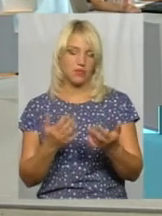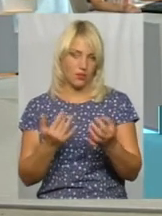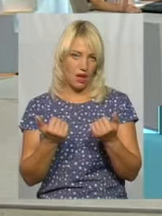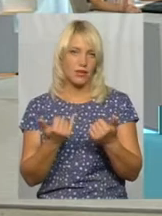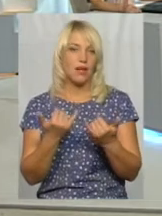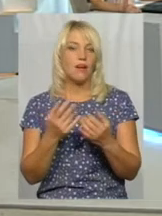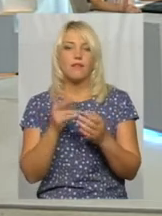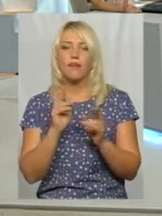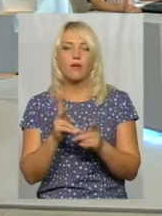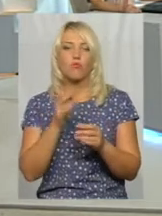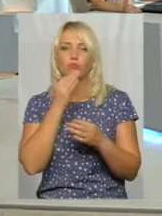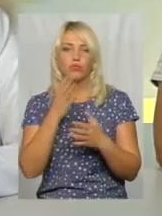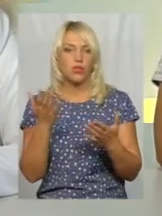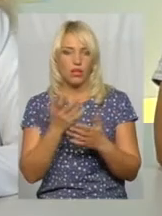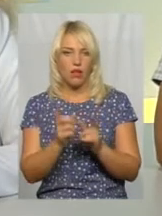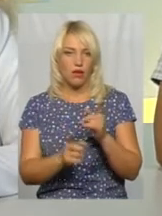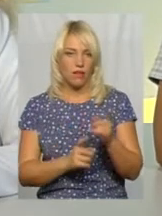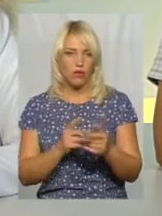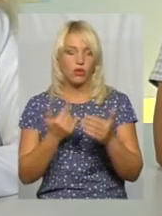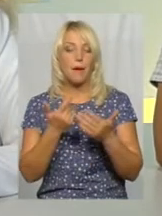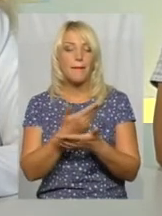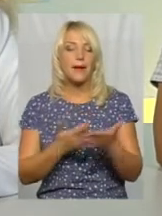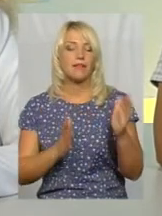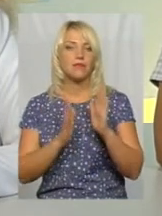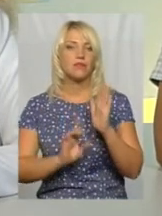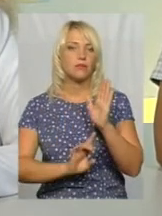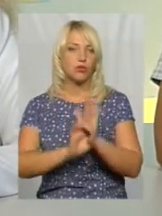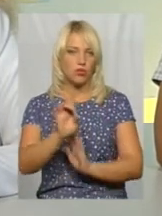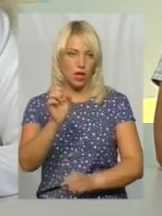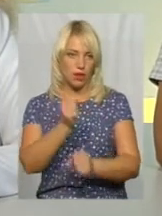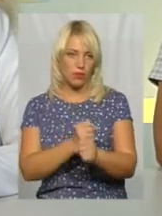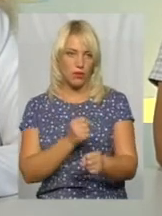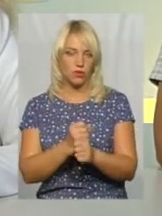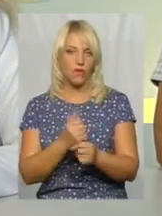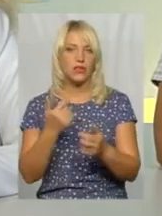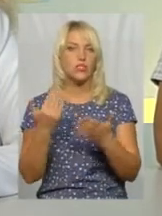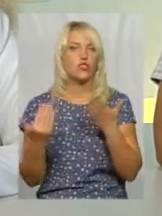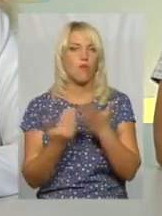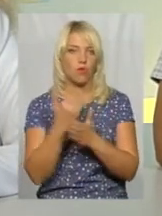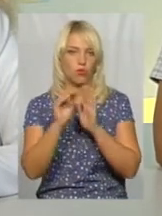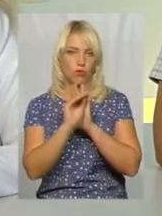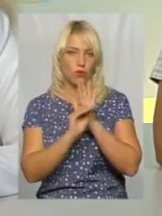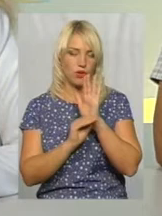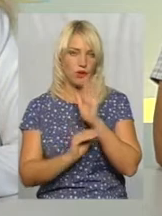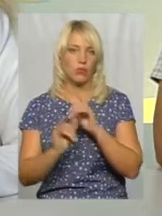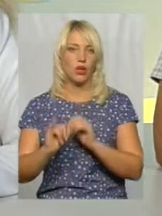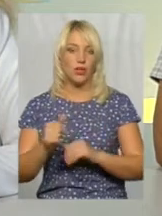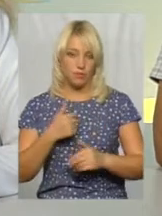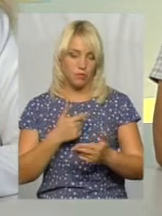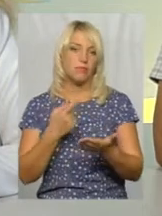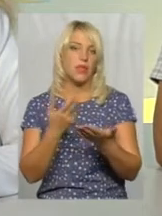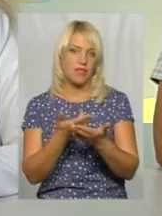Тобто ми почали тільки працювати за цією новою освітньою програмою і, на мій погляд, достатньо вдало. Але підтверджую